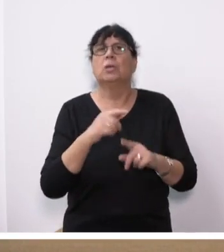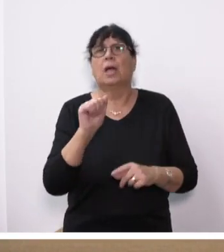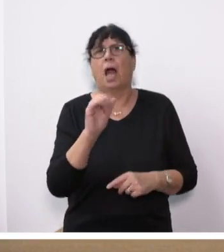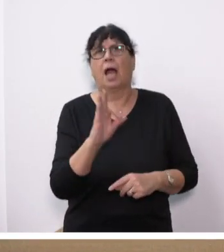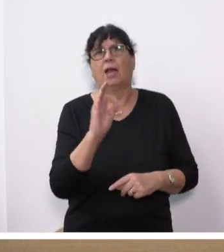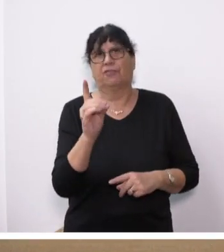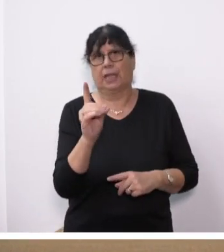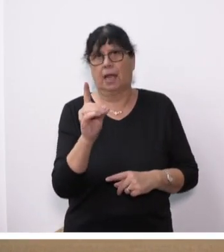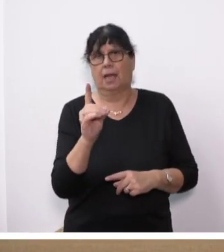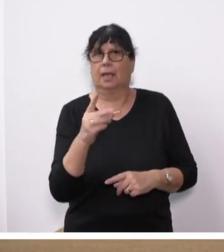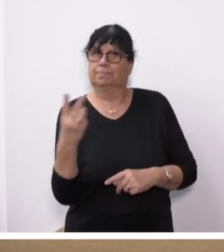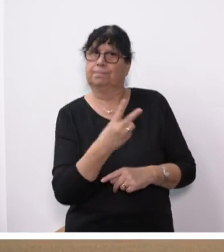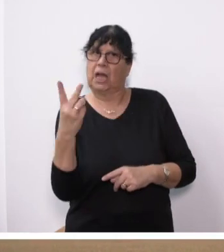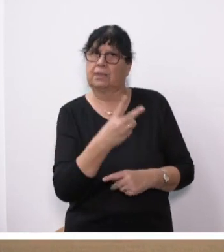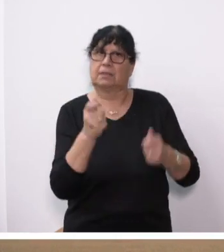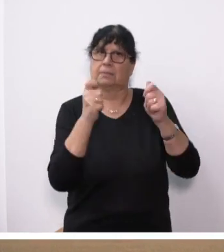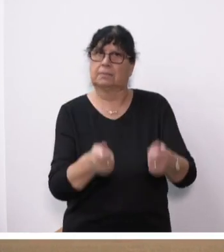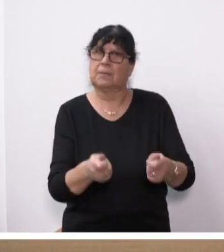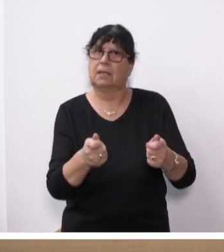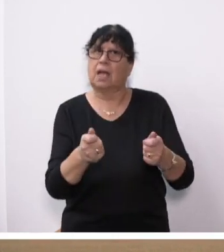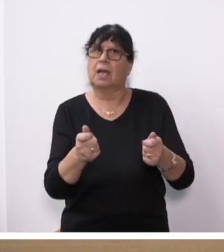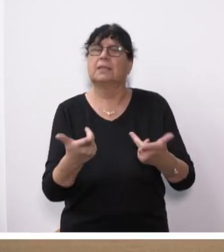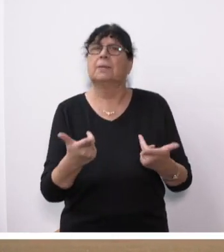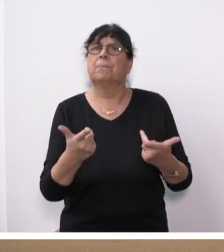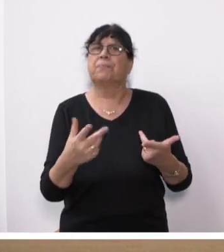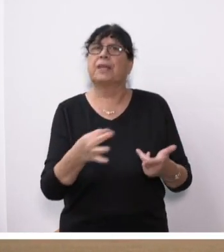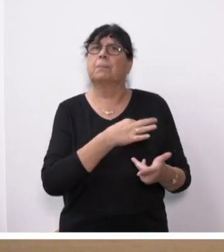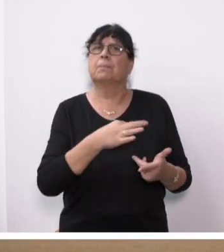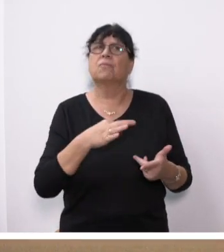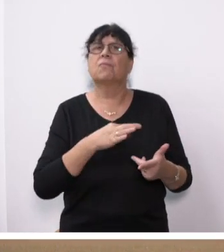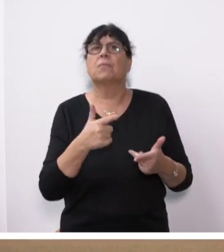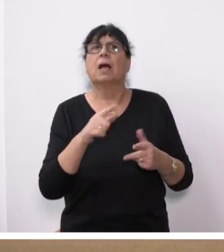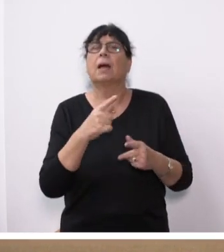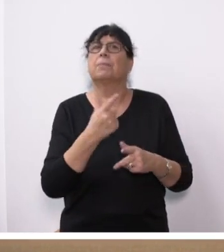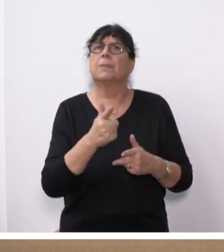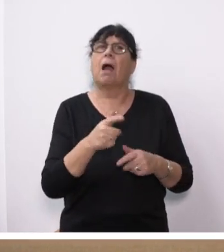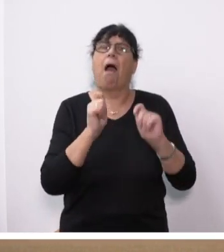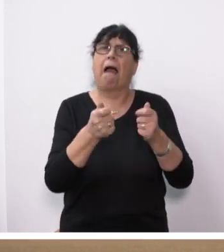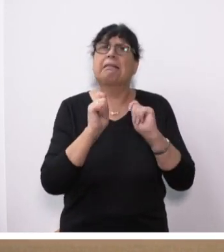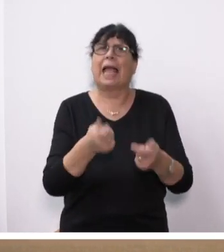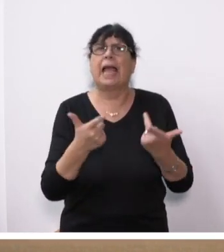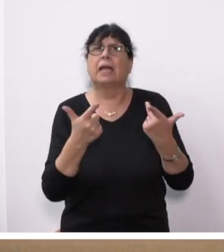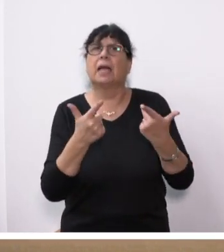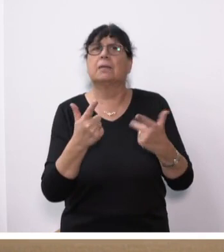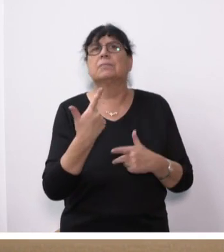-Landtagsfraktion haben beantragt, ihre Globalanträge zum Haushaltsplanentwurf 2024